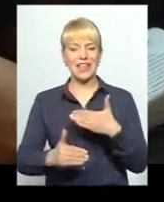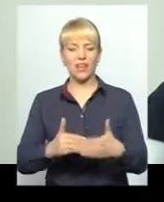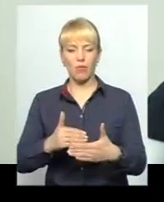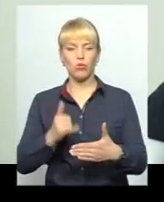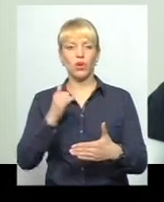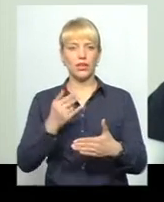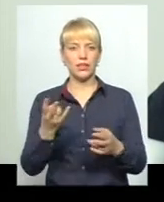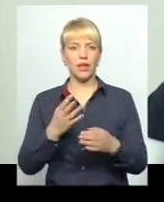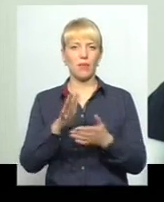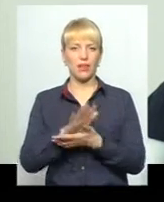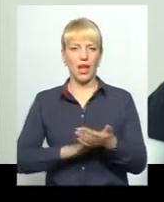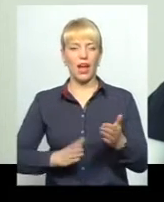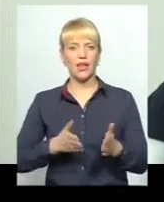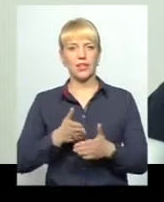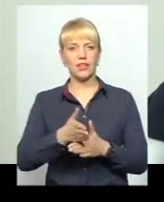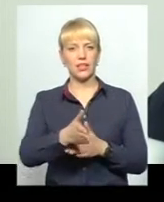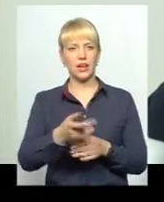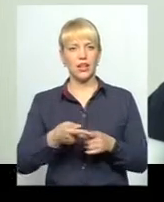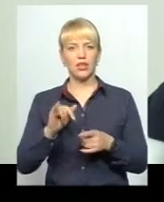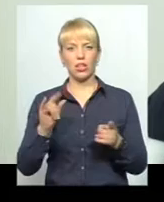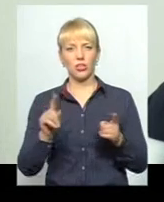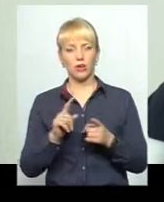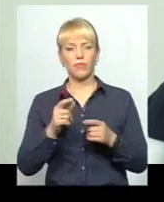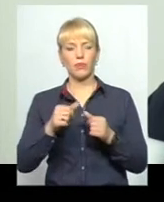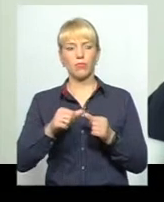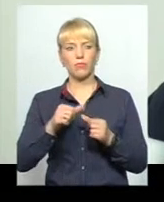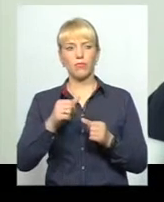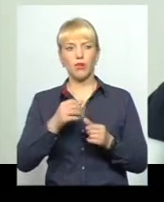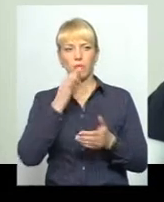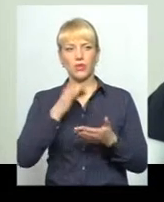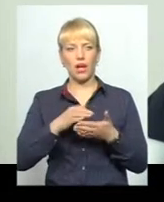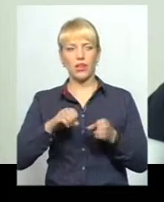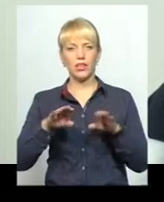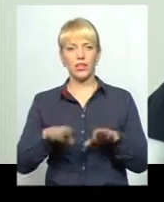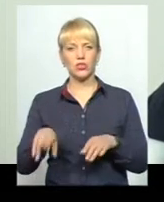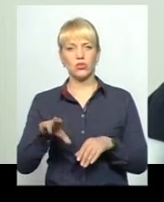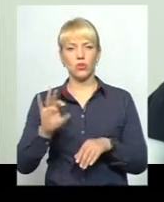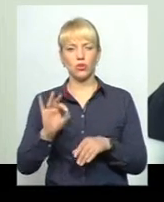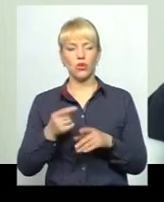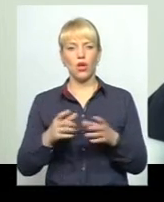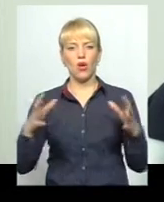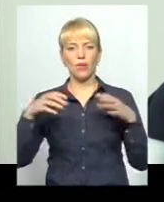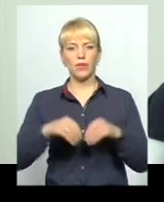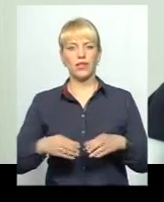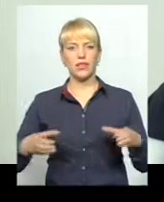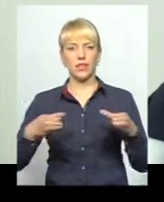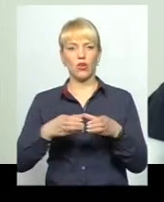останній рік український парламент приймав теж надзвичайно відповідальні рішення щодо об'єднання громад,